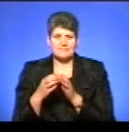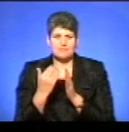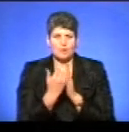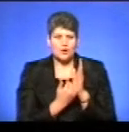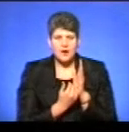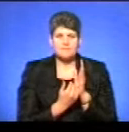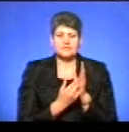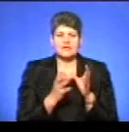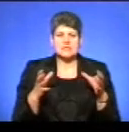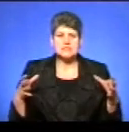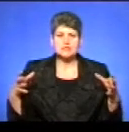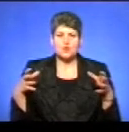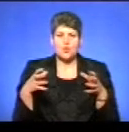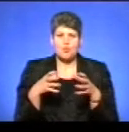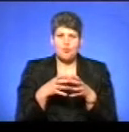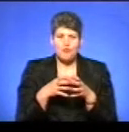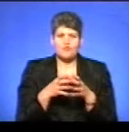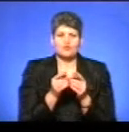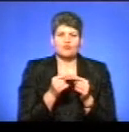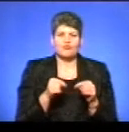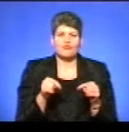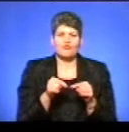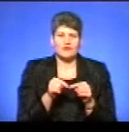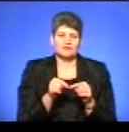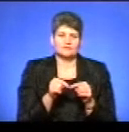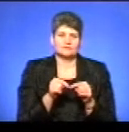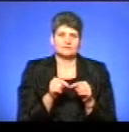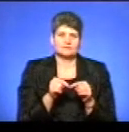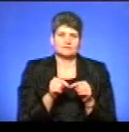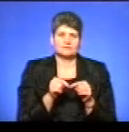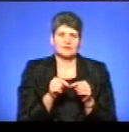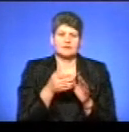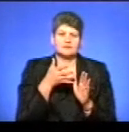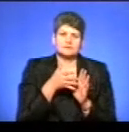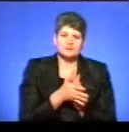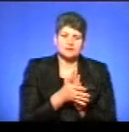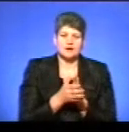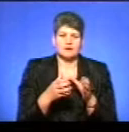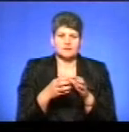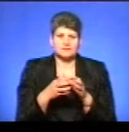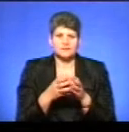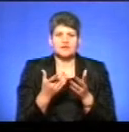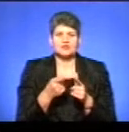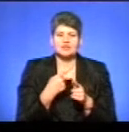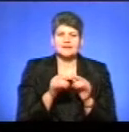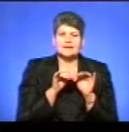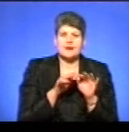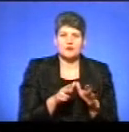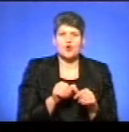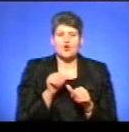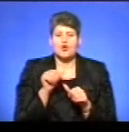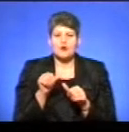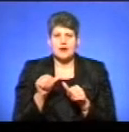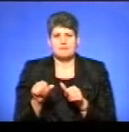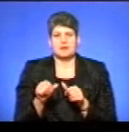згруповують певні види, чи споріднені види видатків, чи споріднені види діяльності окремих бюджетних